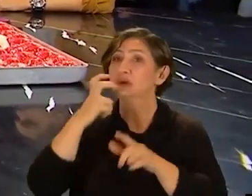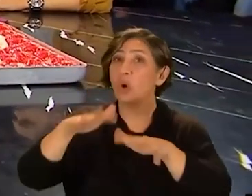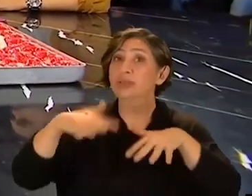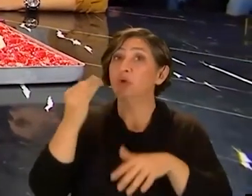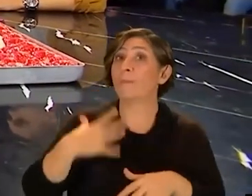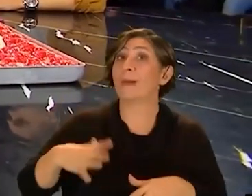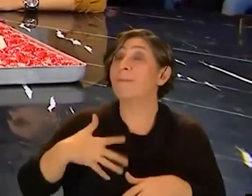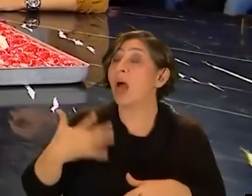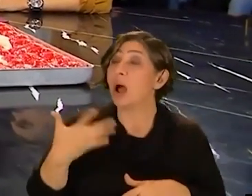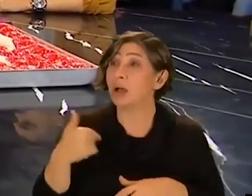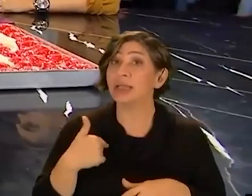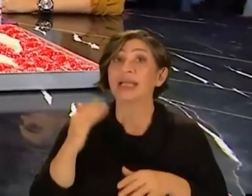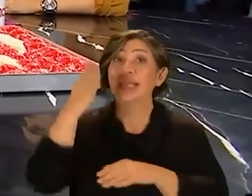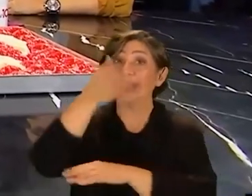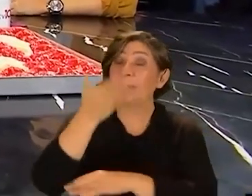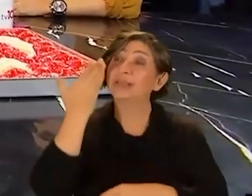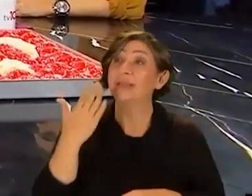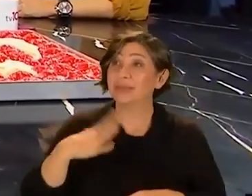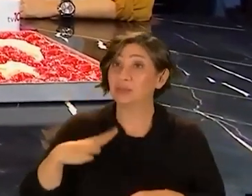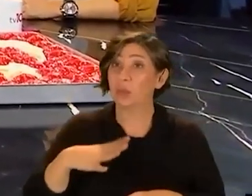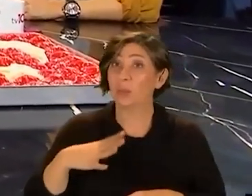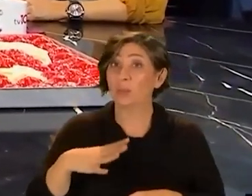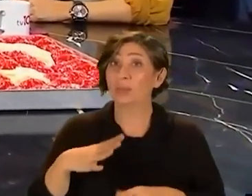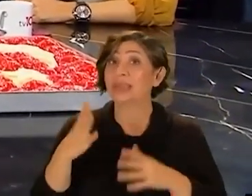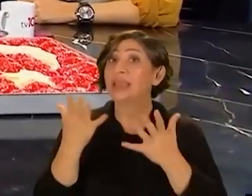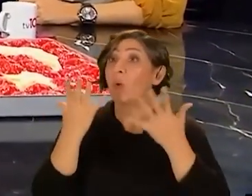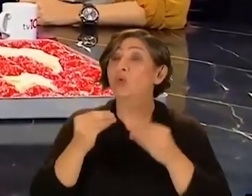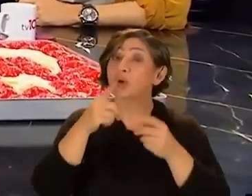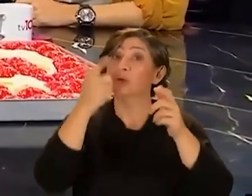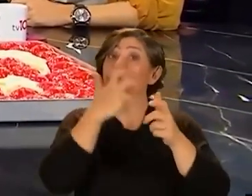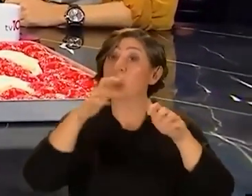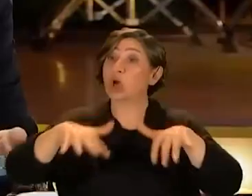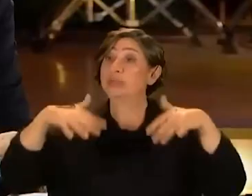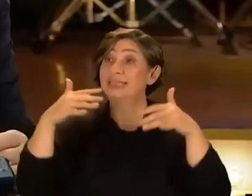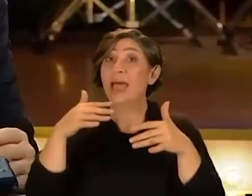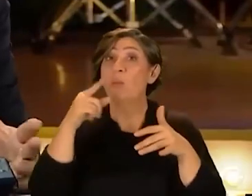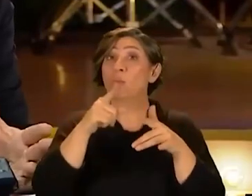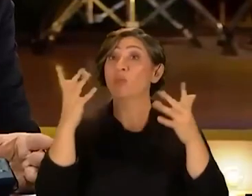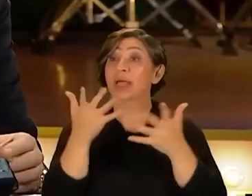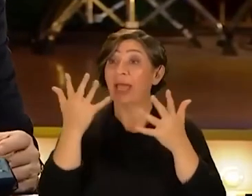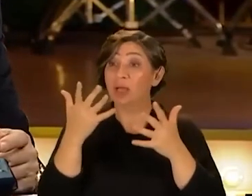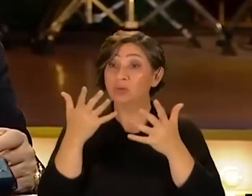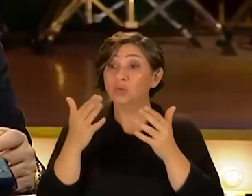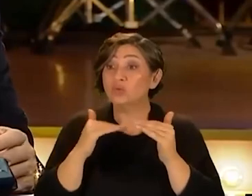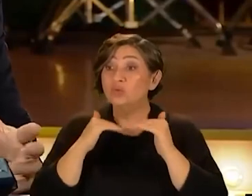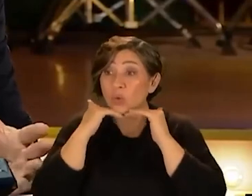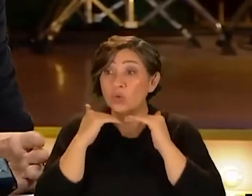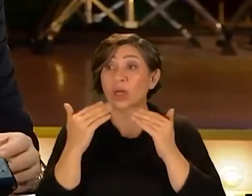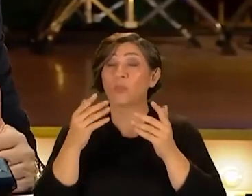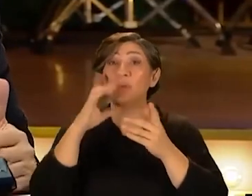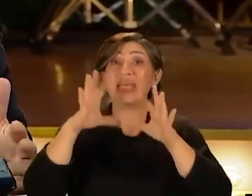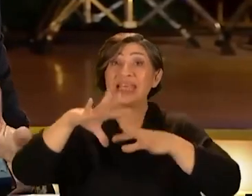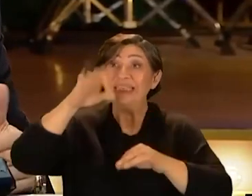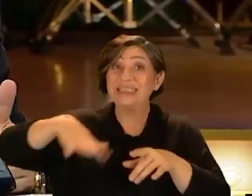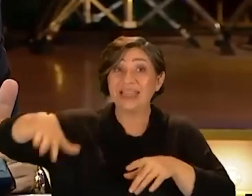konserini çok merak ediyorum Ve gelip izlemek istiyorum Ne oluyor acaba konserde Yani çünkü bu kadar dolduğuna bu kadar